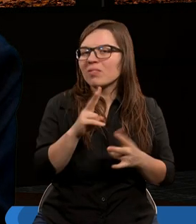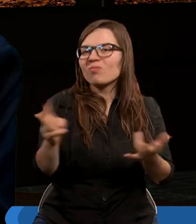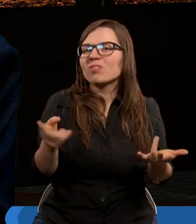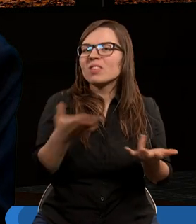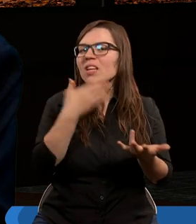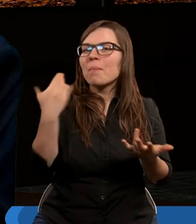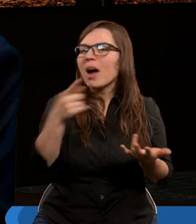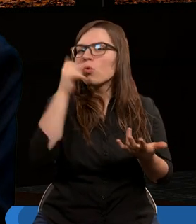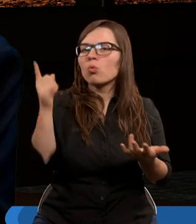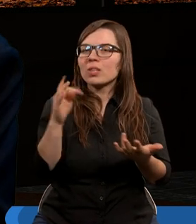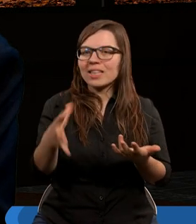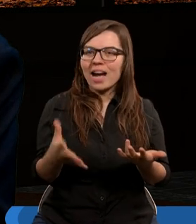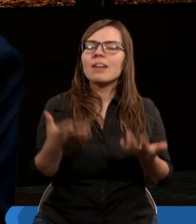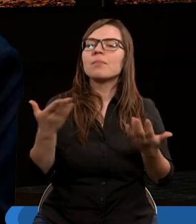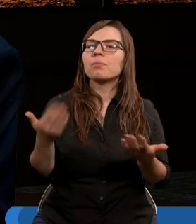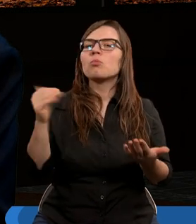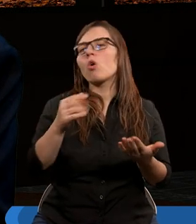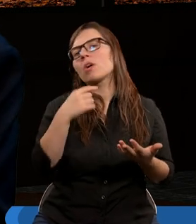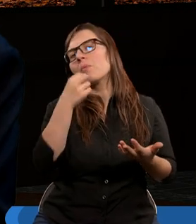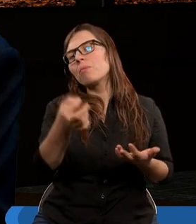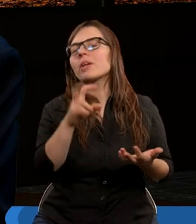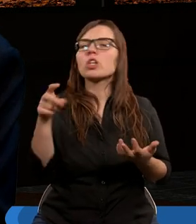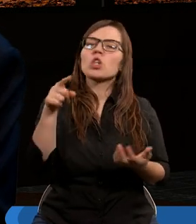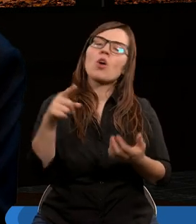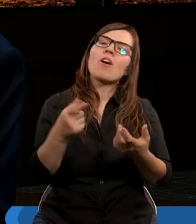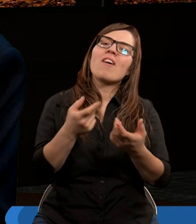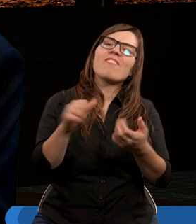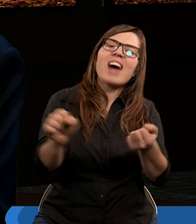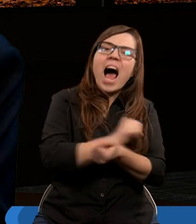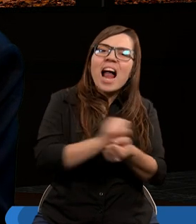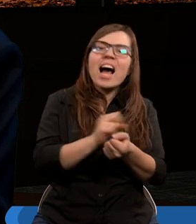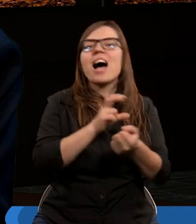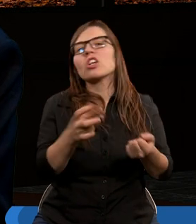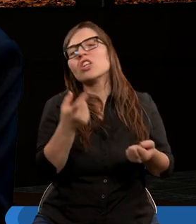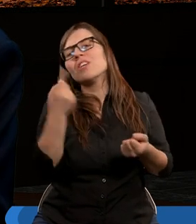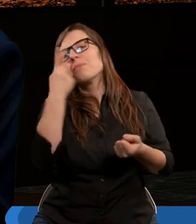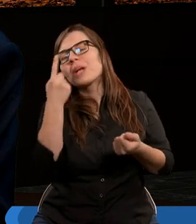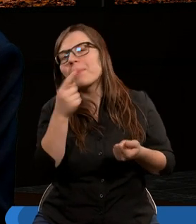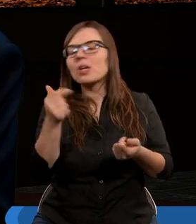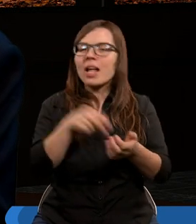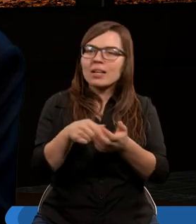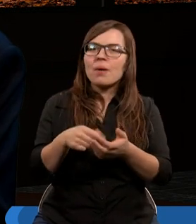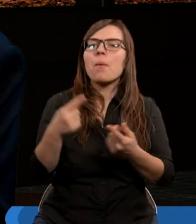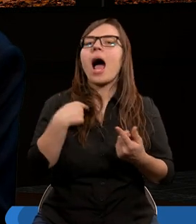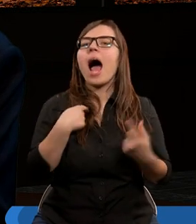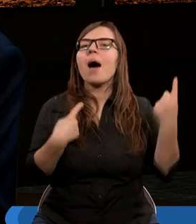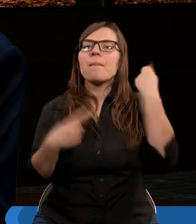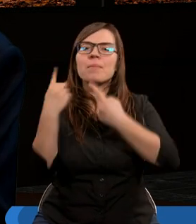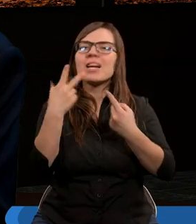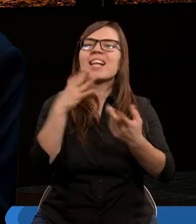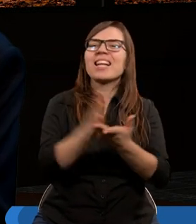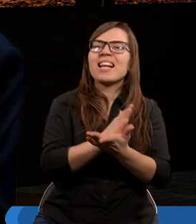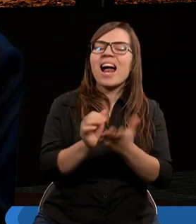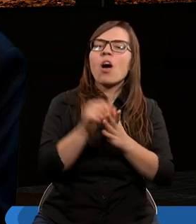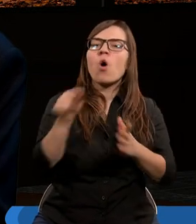upadał? Więc w tym momencie moglibyśmy postawić pytanie, czy to był wybór, czy też jakaś walka. Myślę, że niezależnie od